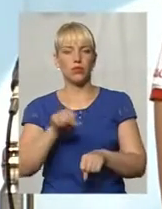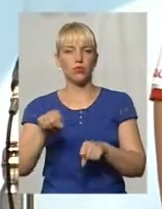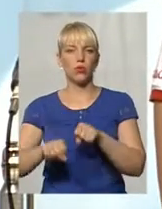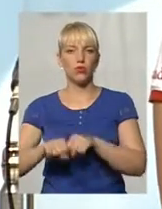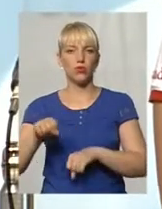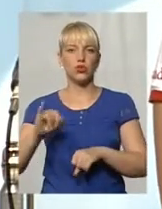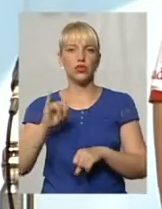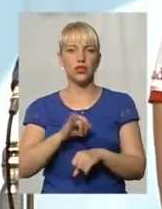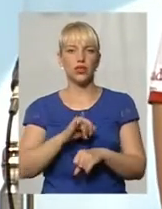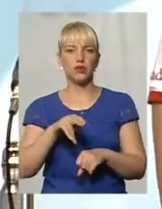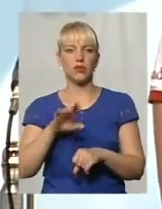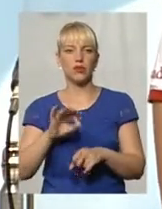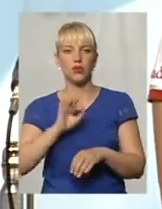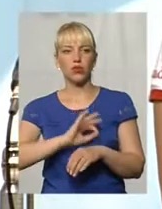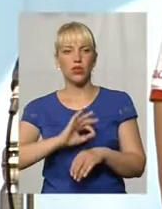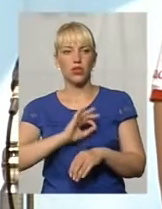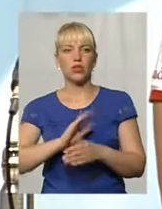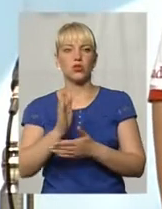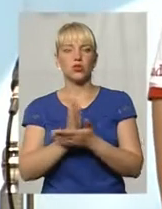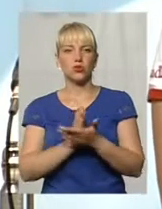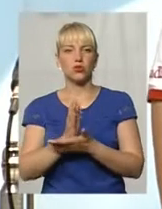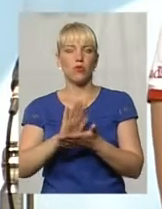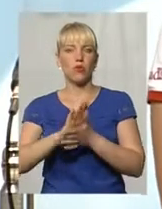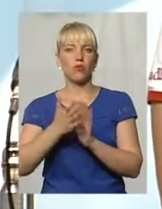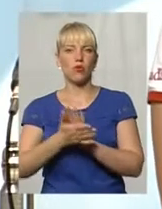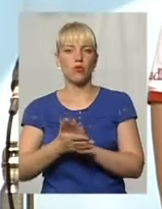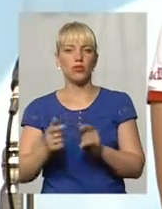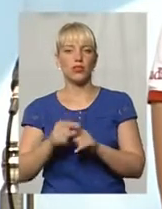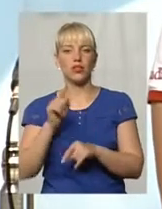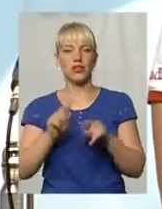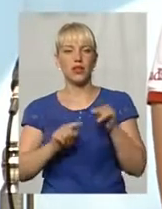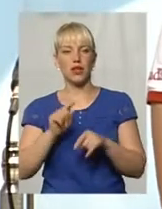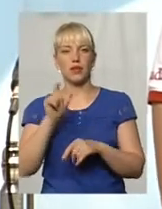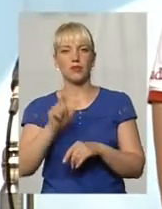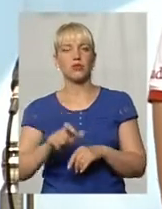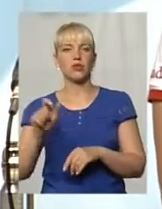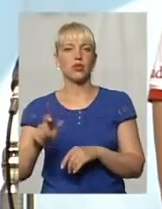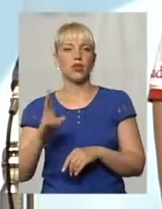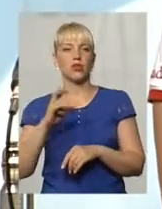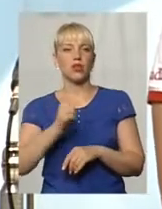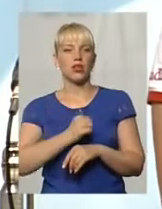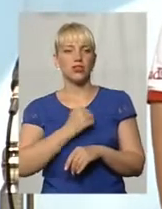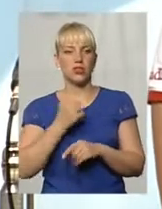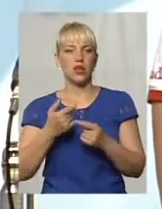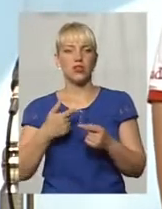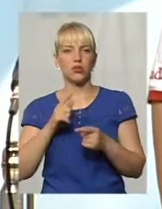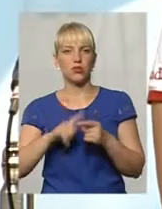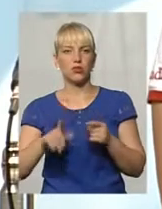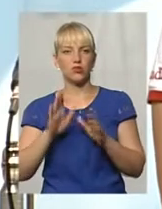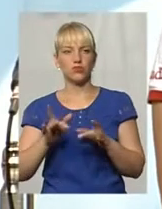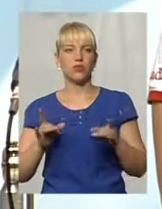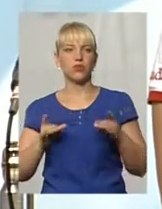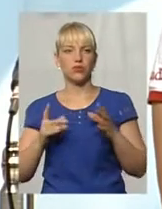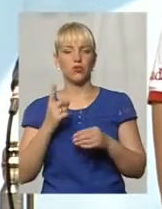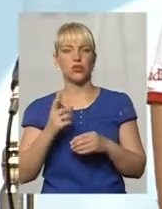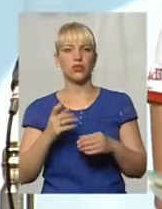по використанню службового положення деякими посадовими особами. І, на жаль, вже буду скоро святкувати